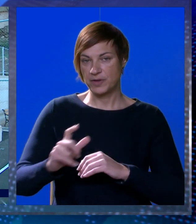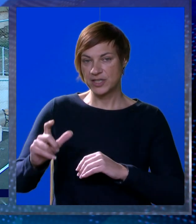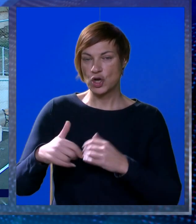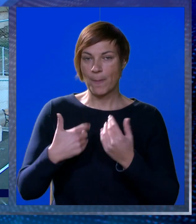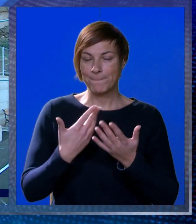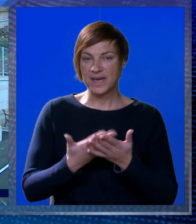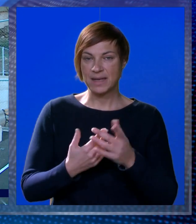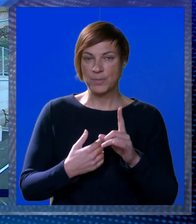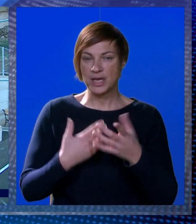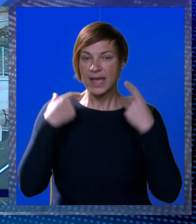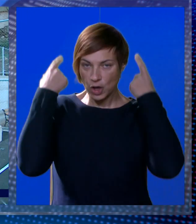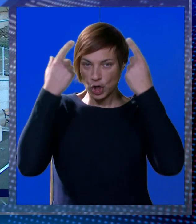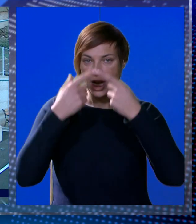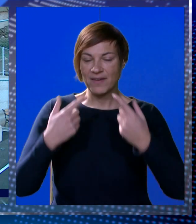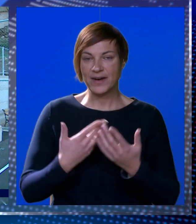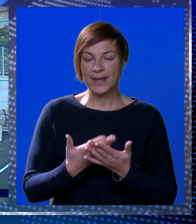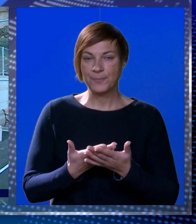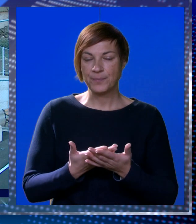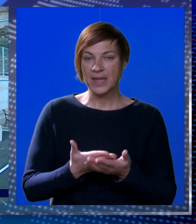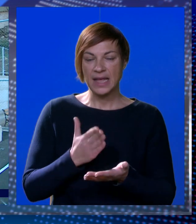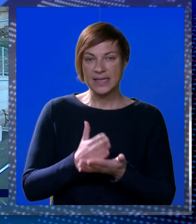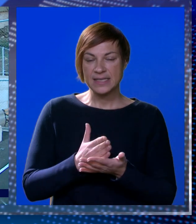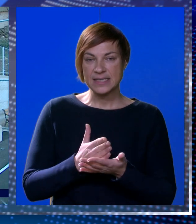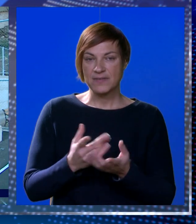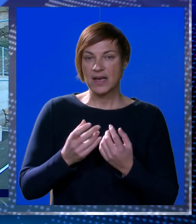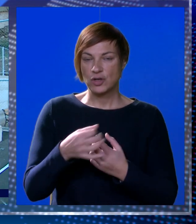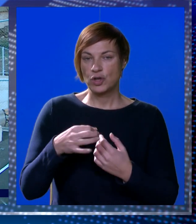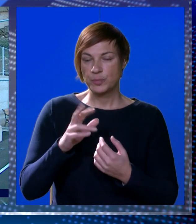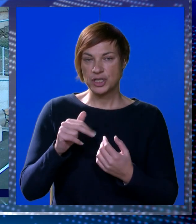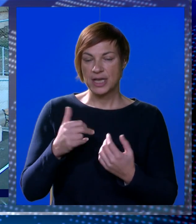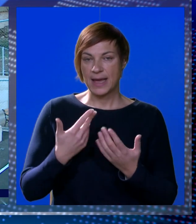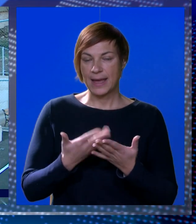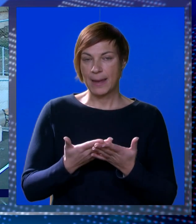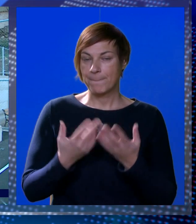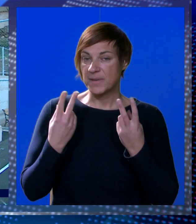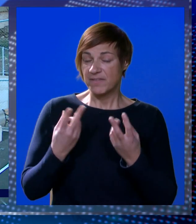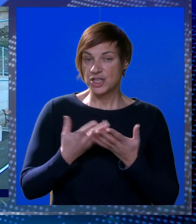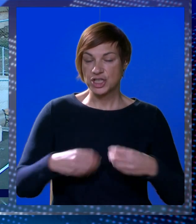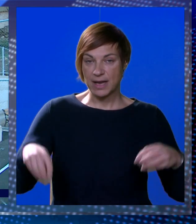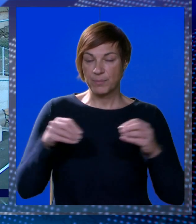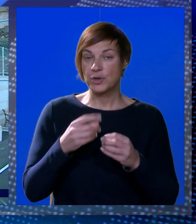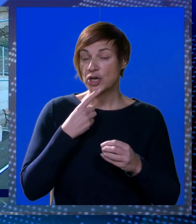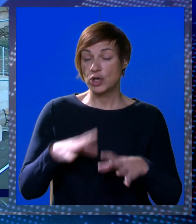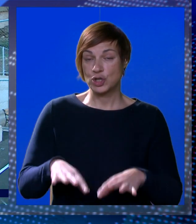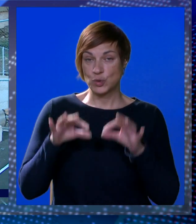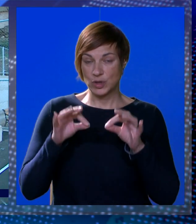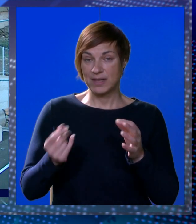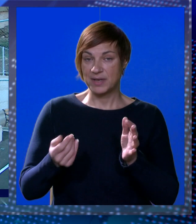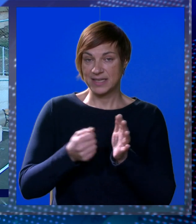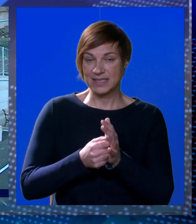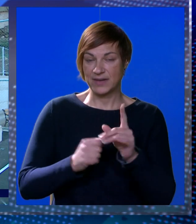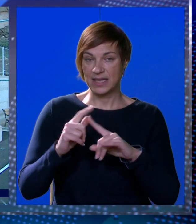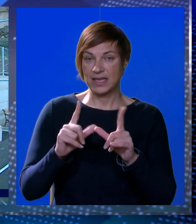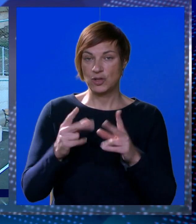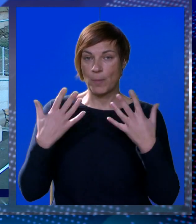Dubrovačko, Primorje i Konavle. Svaka od općina ima svoje prioritetne projekte koji su odabrani